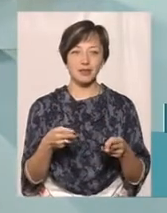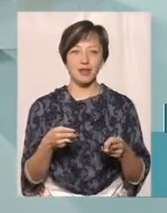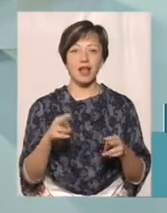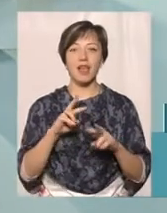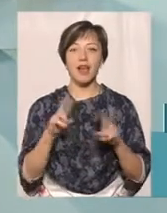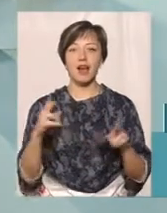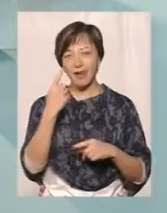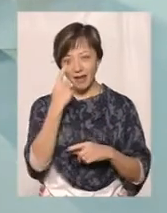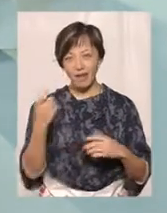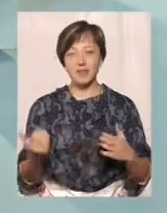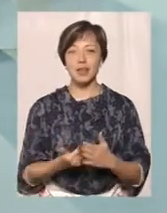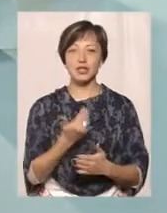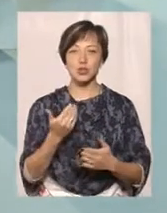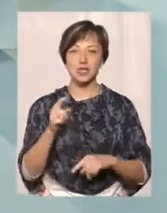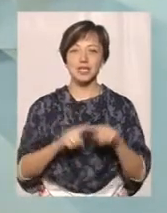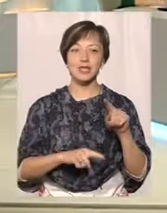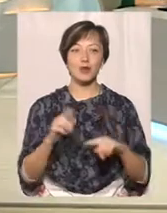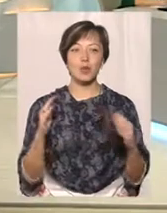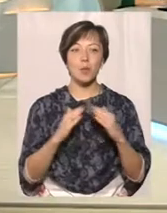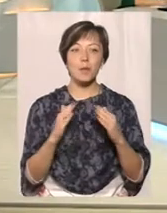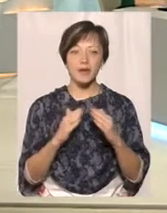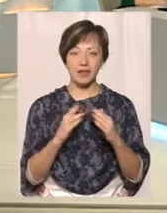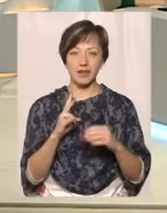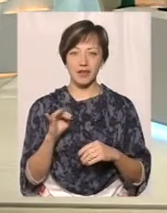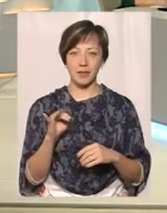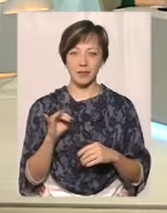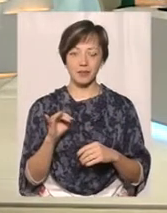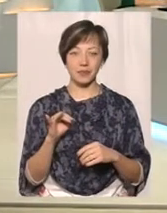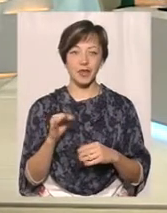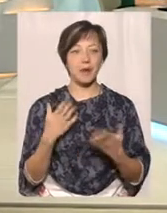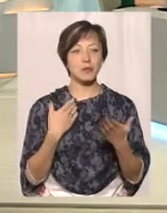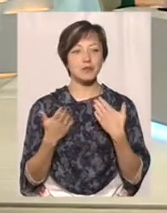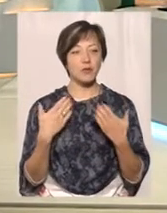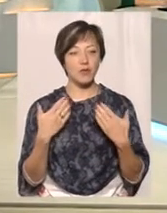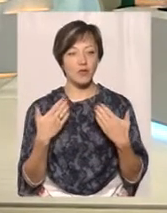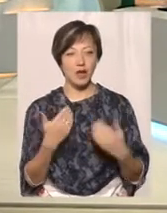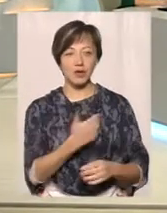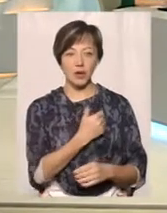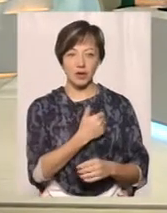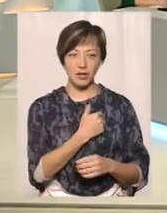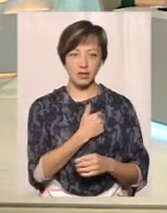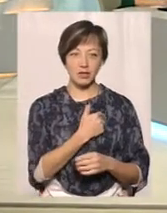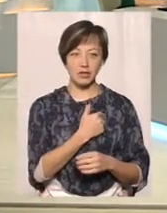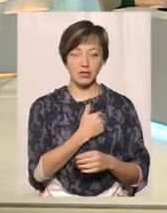вісточка з рідньої домівки, поспілкування хотять.